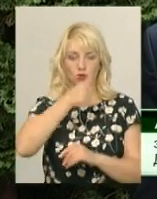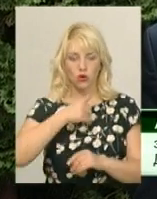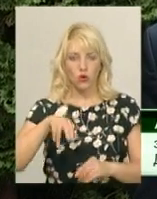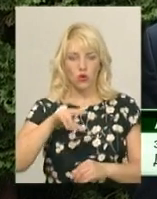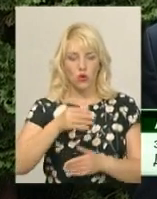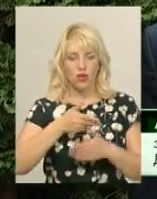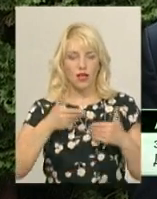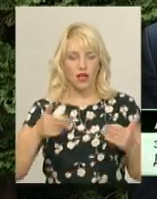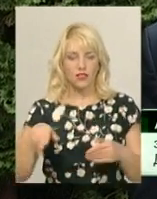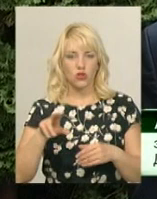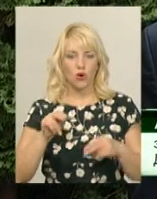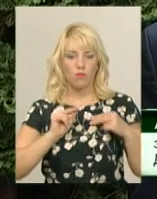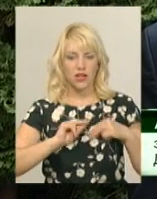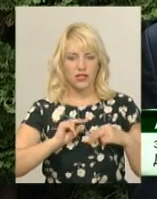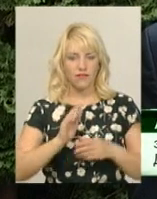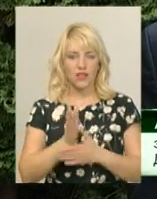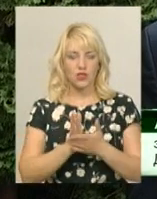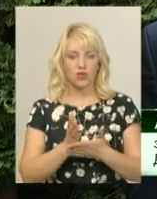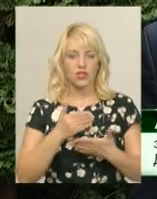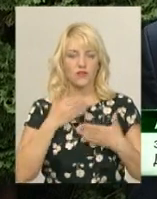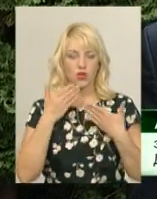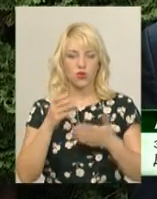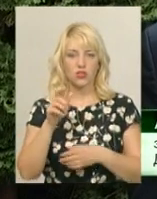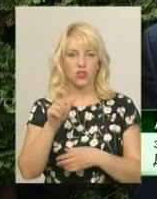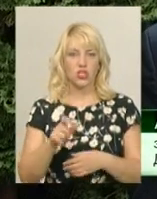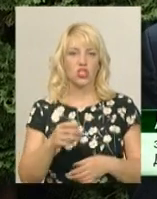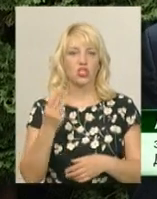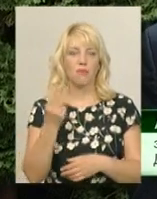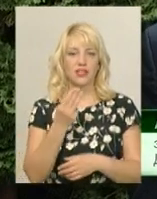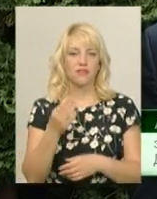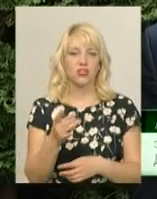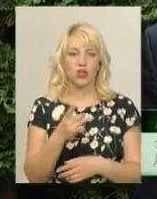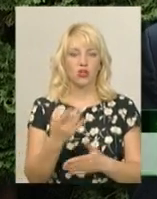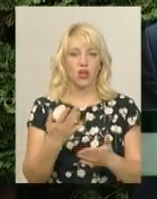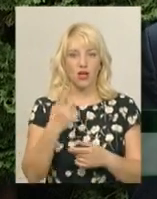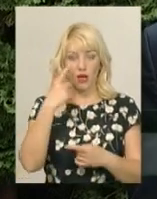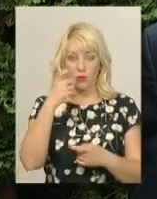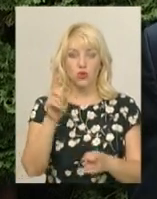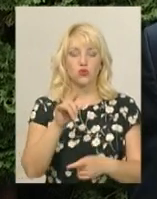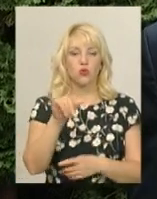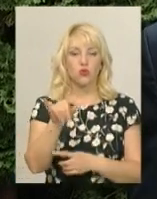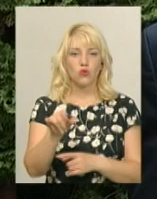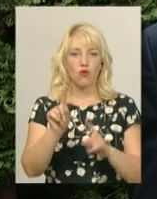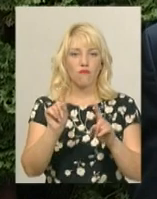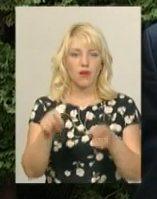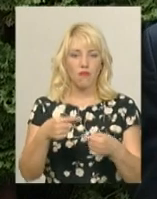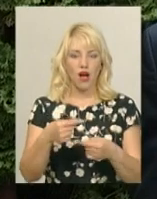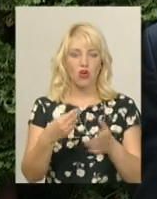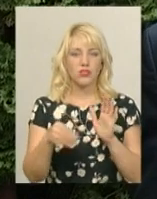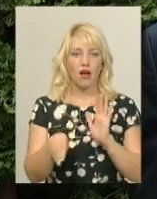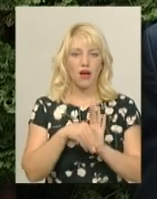до працівників служби, звернулася особа Шепетівського району, яка повідомила, що в нього вимагають хабаря за